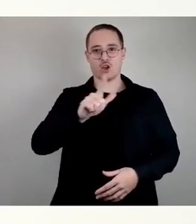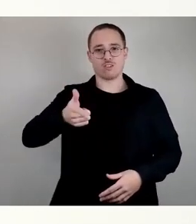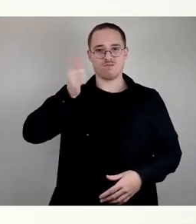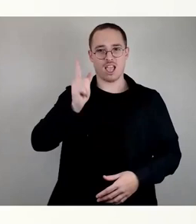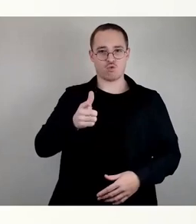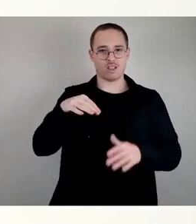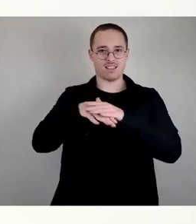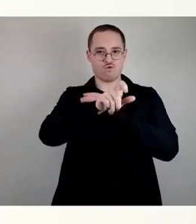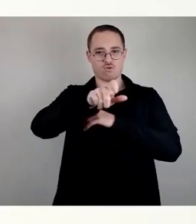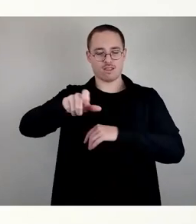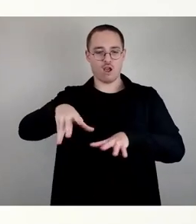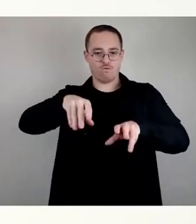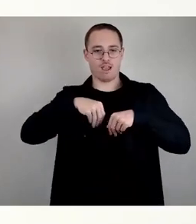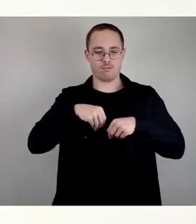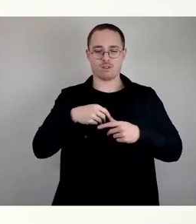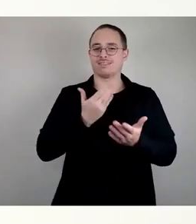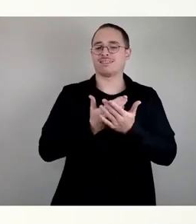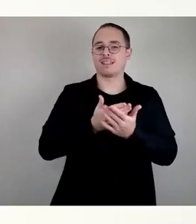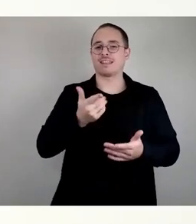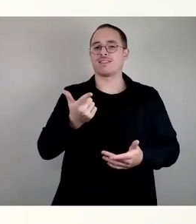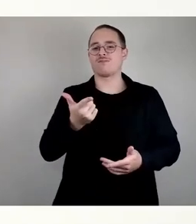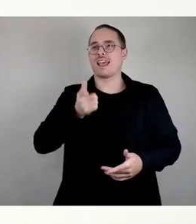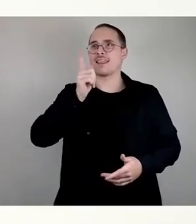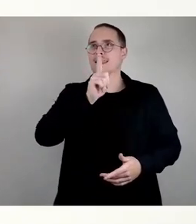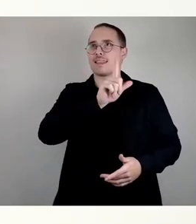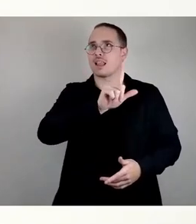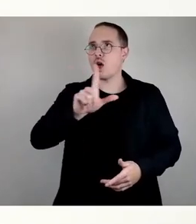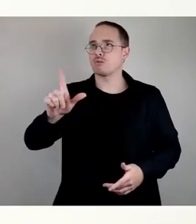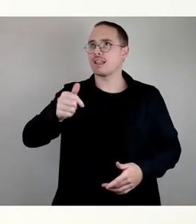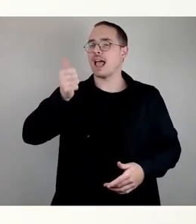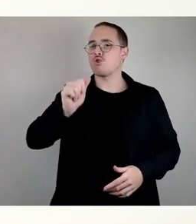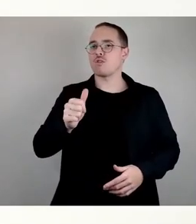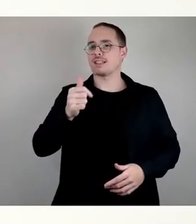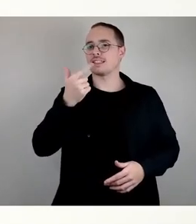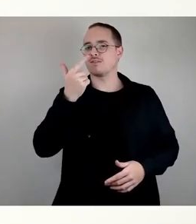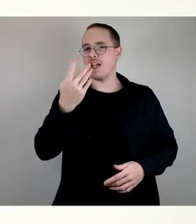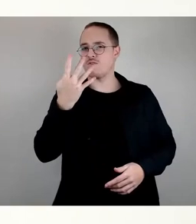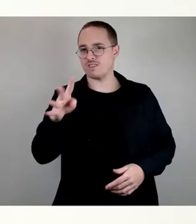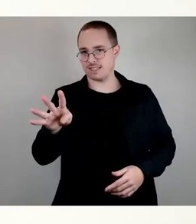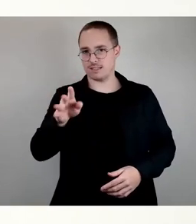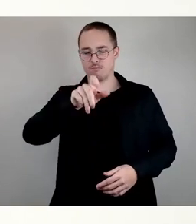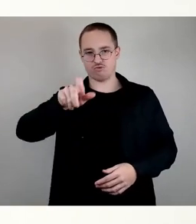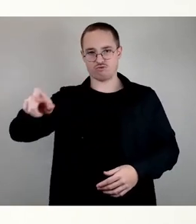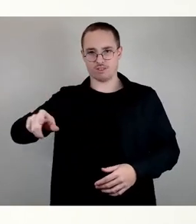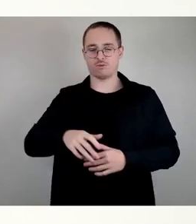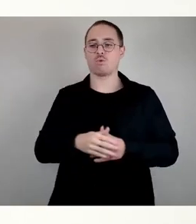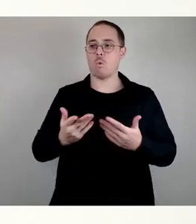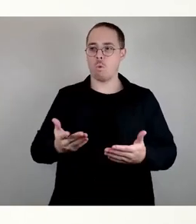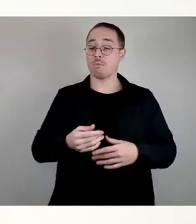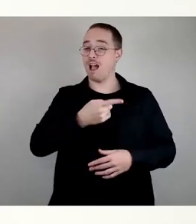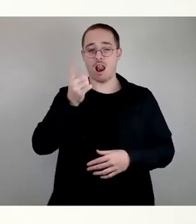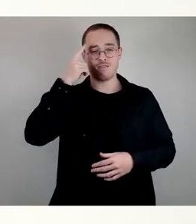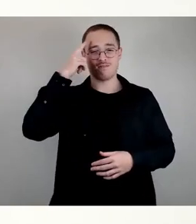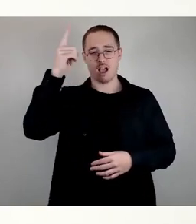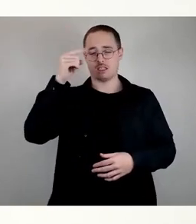waren es 2.120 Menschen. Sie wissen auch, dass wir, weil wir nicht ausreichend Kapazitäten